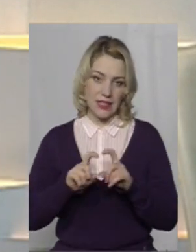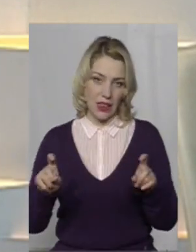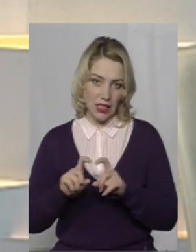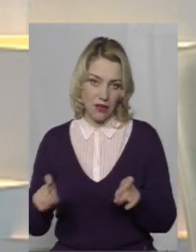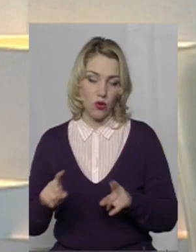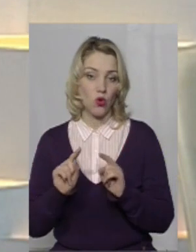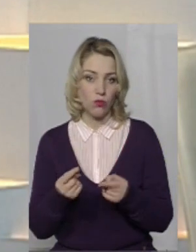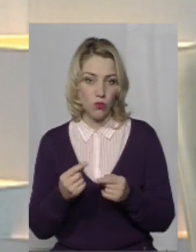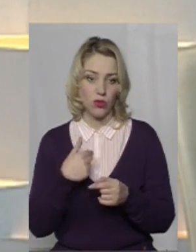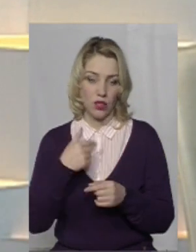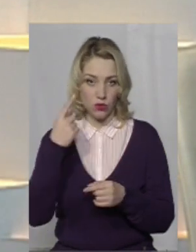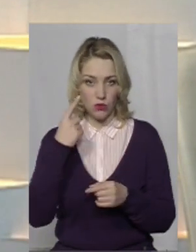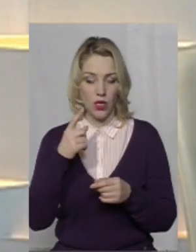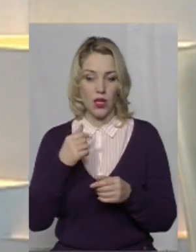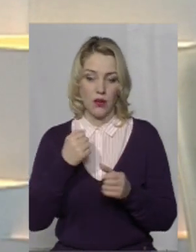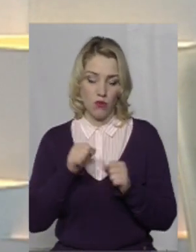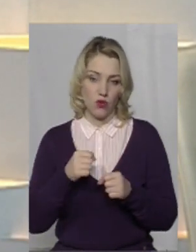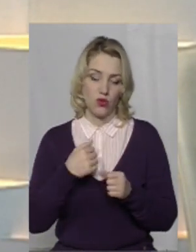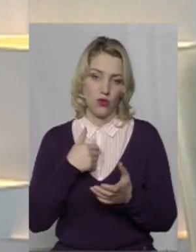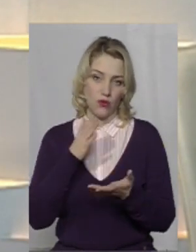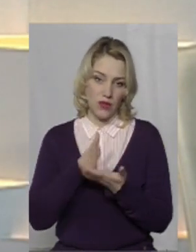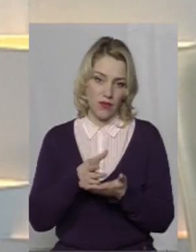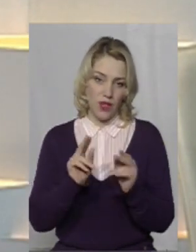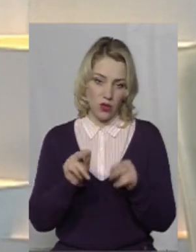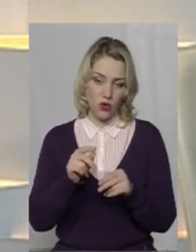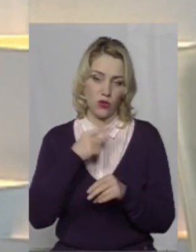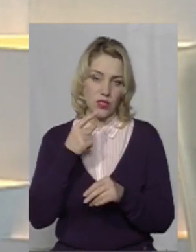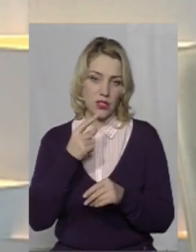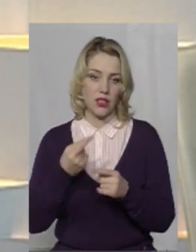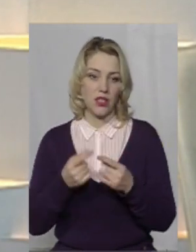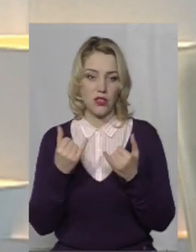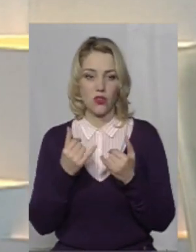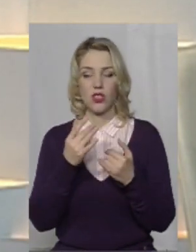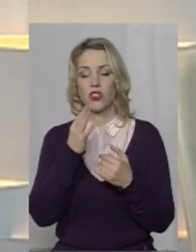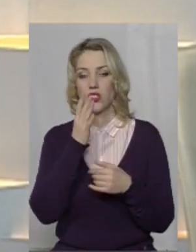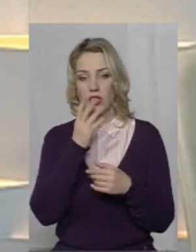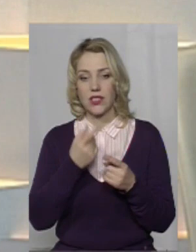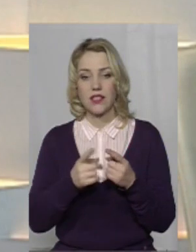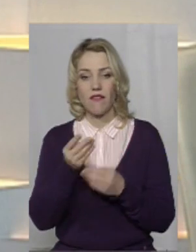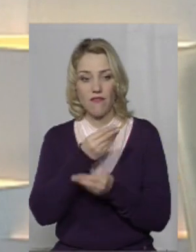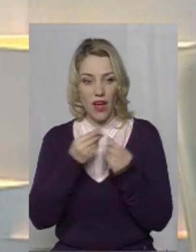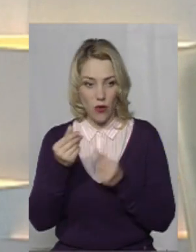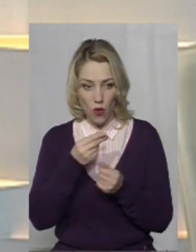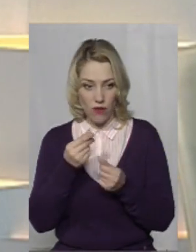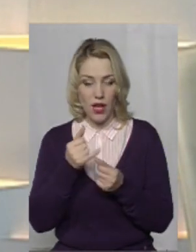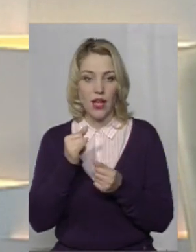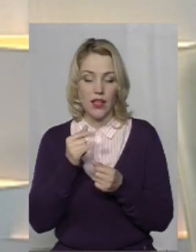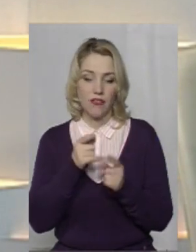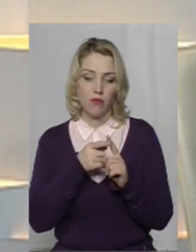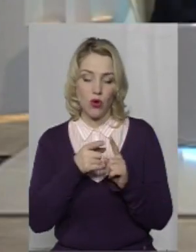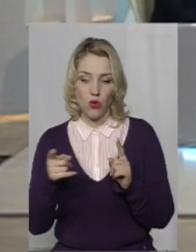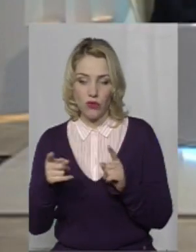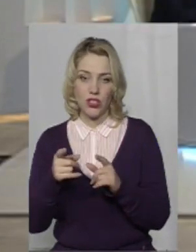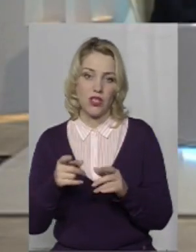далі. Тому я можу відверто і відкрито сказати, що це воно на теперішній час фейкове. І в продовження